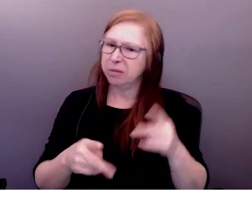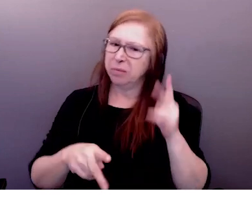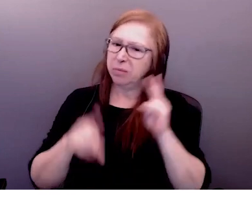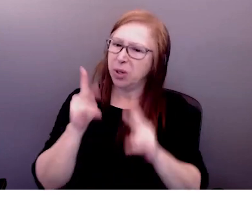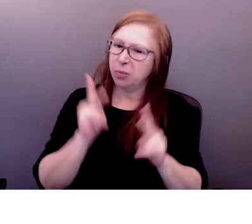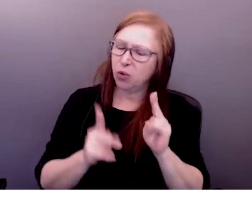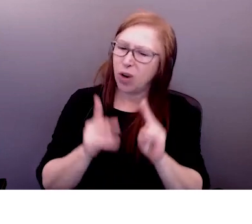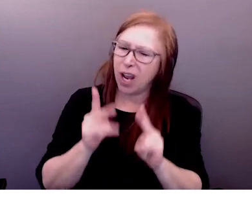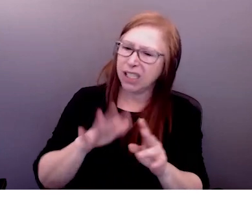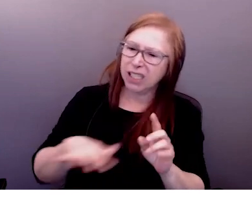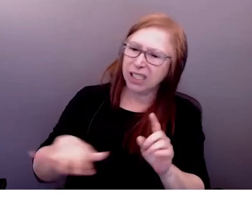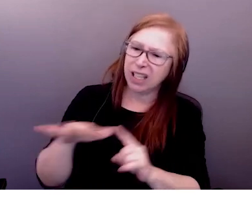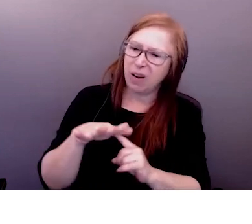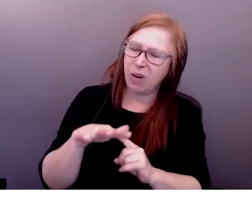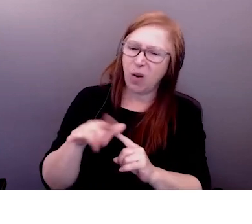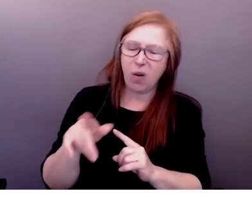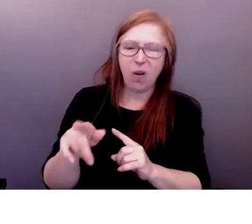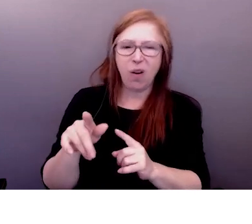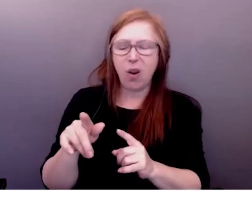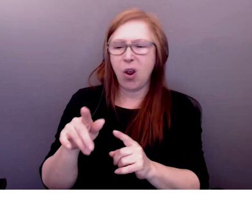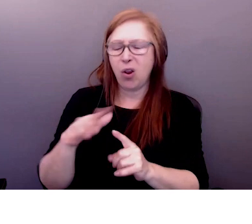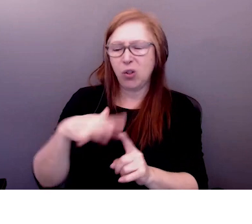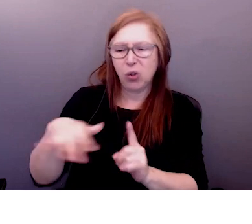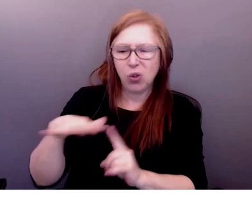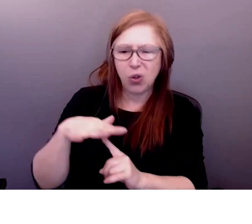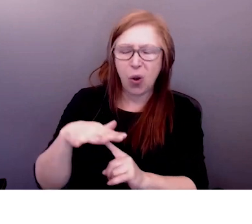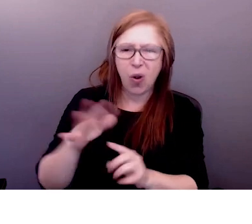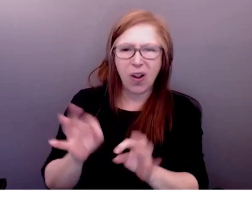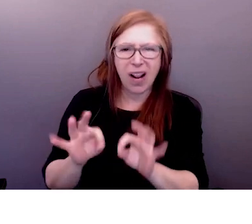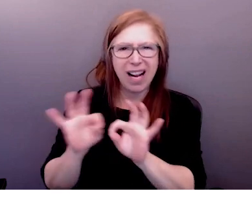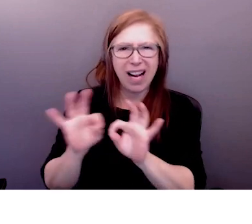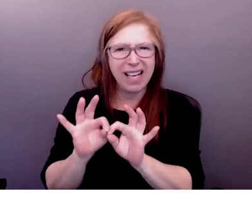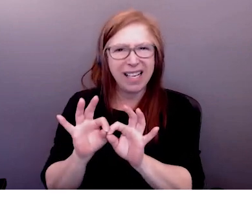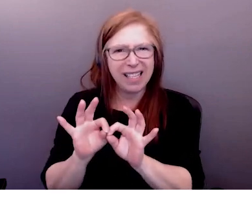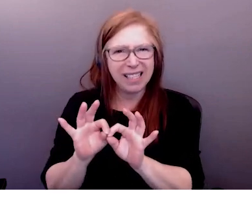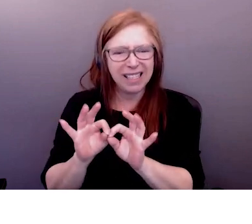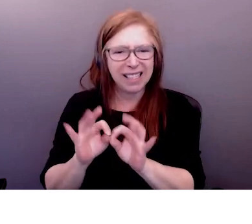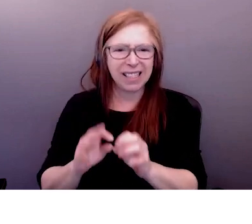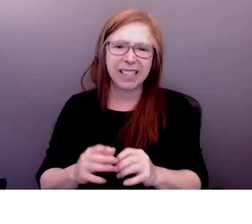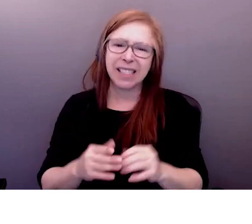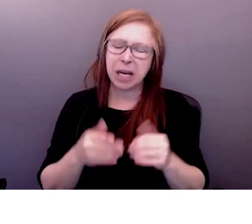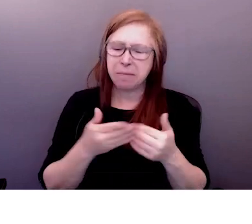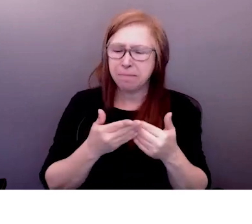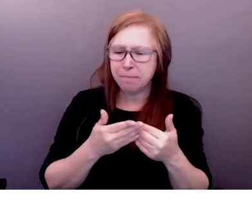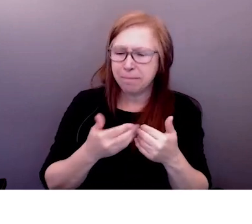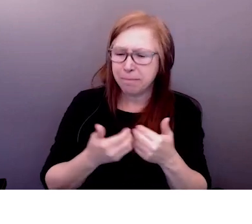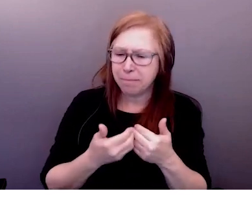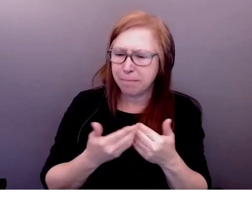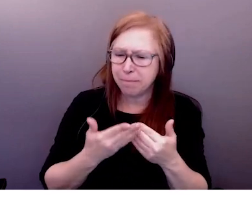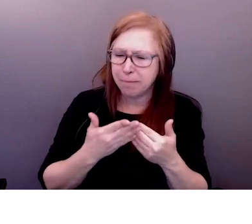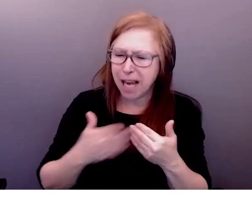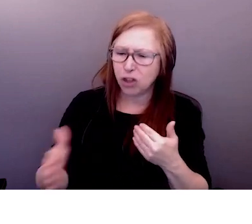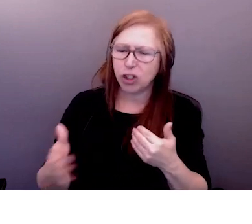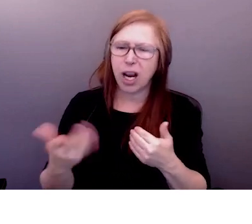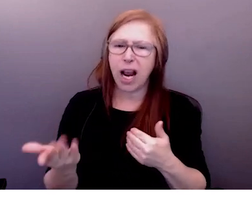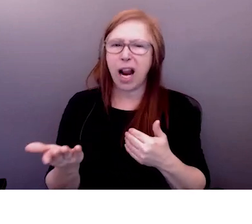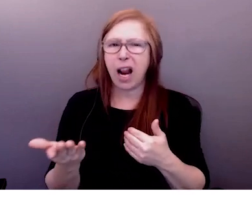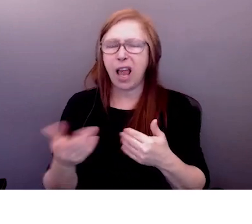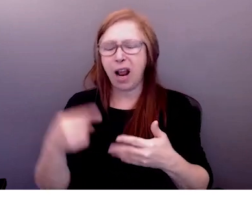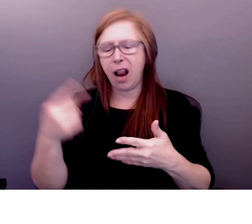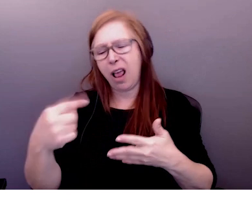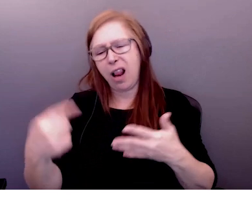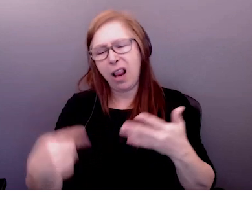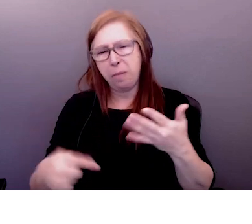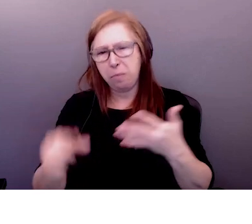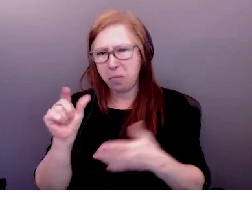impliquer pour cette mauvaise diagnostic du problème qui est à être résolu et donc les interventions qui ne nous aident pas